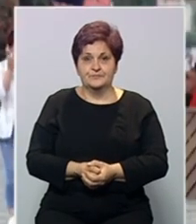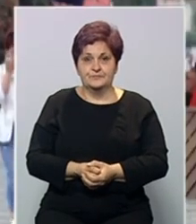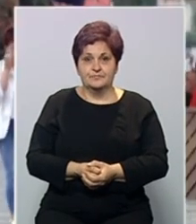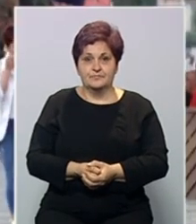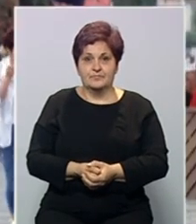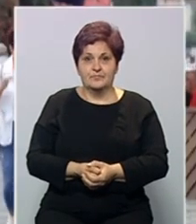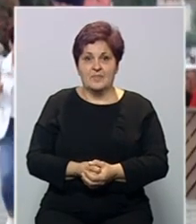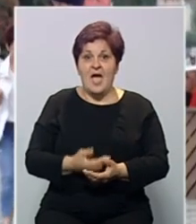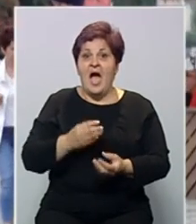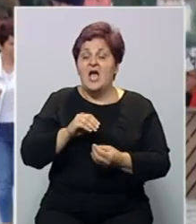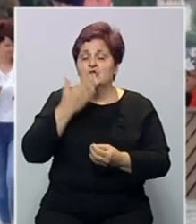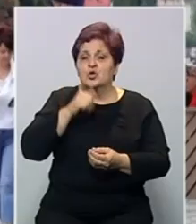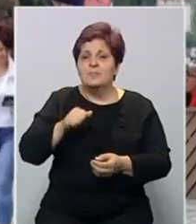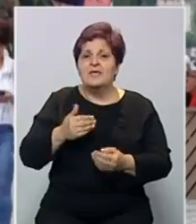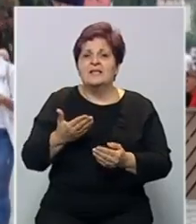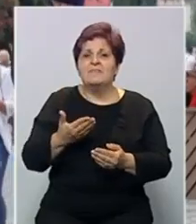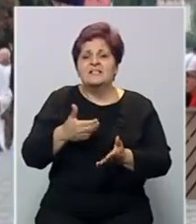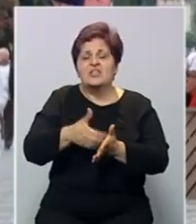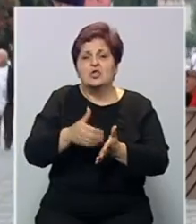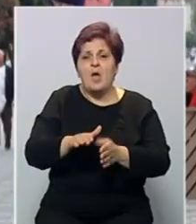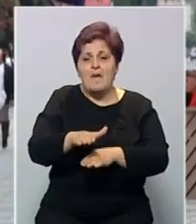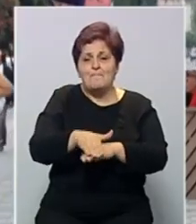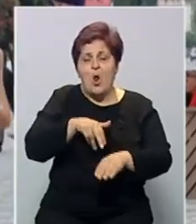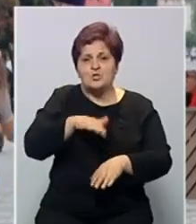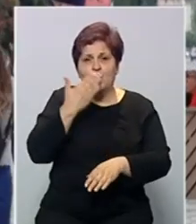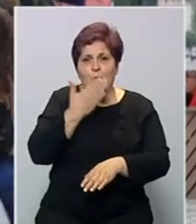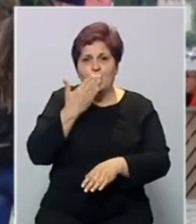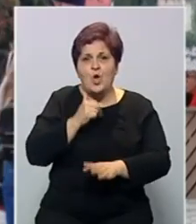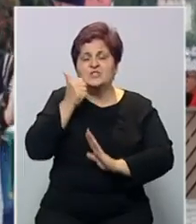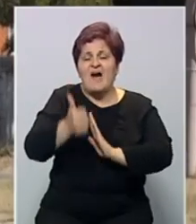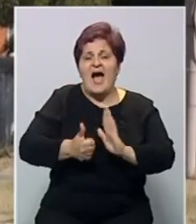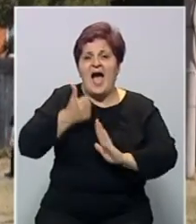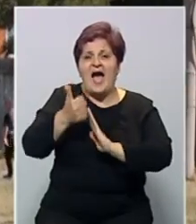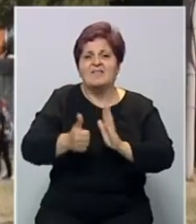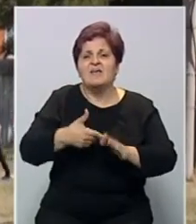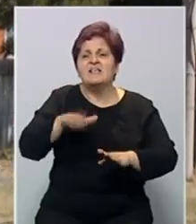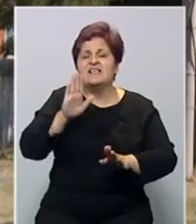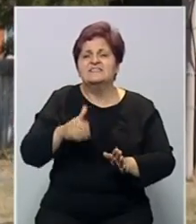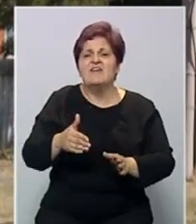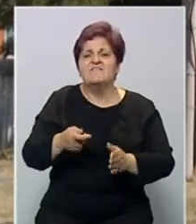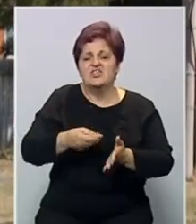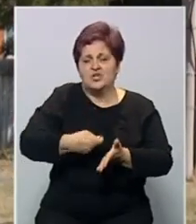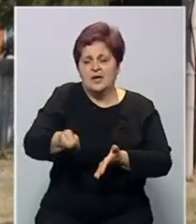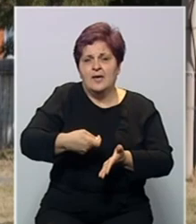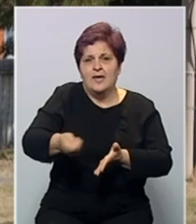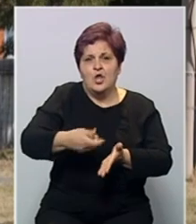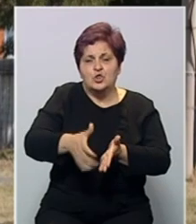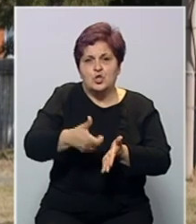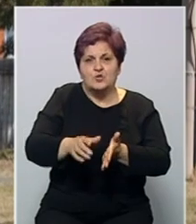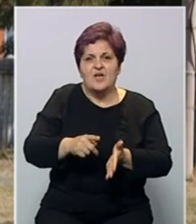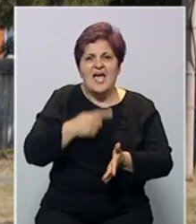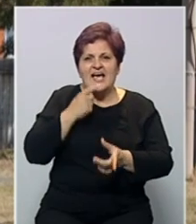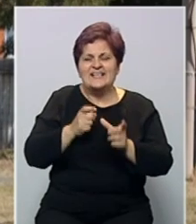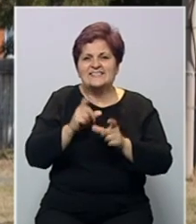Avgust je za roditelja školaraca sinonim za troškove. Polazak djece u školu iz godine u godinu iziskuje sve veće izdvajanje iz gućnog budžeta, kaže